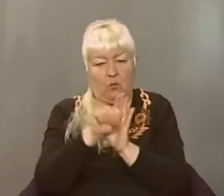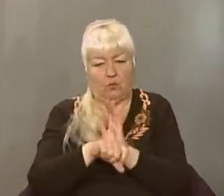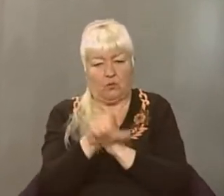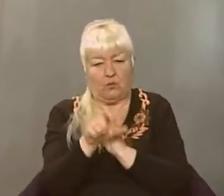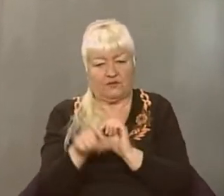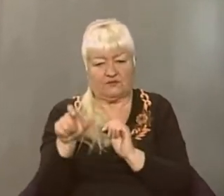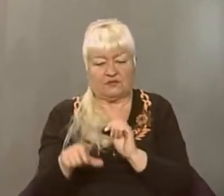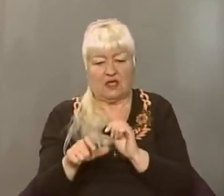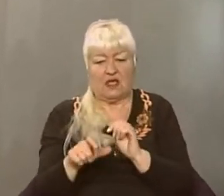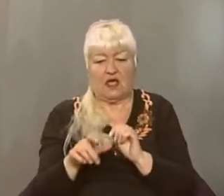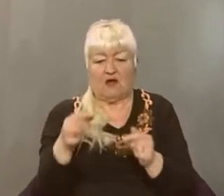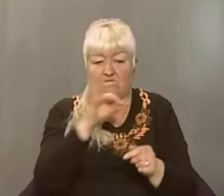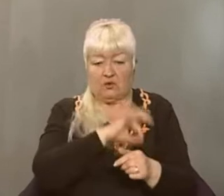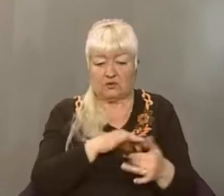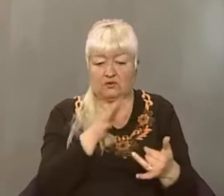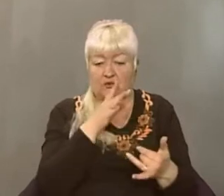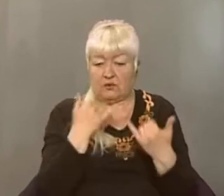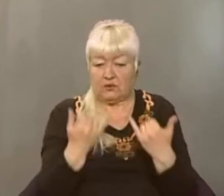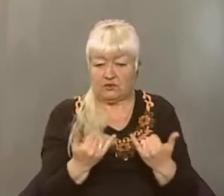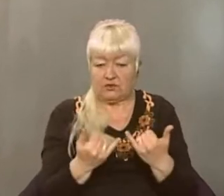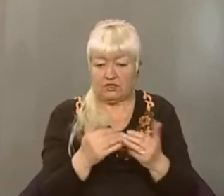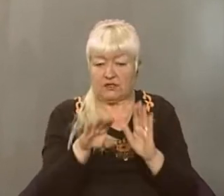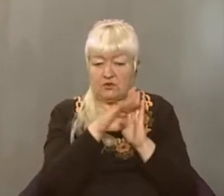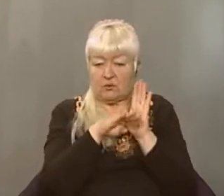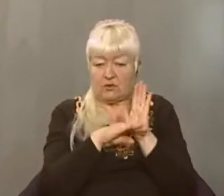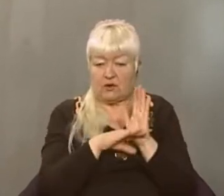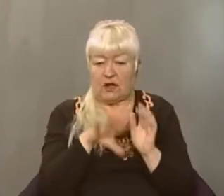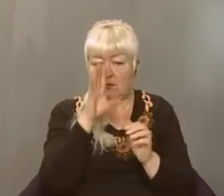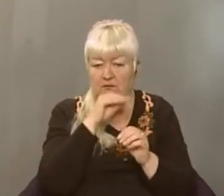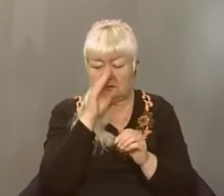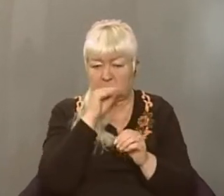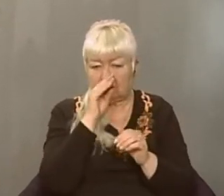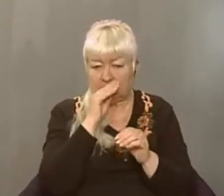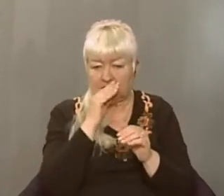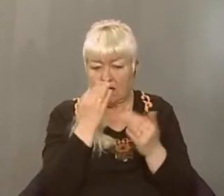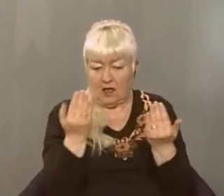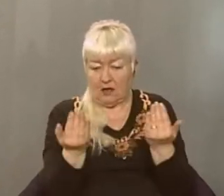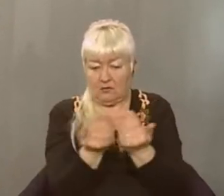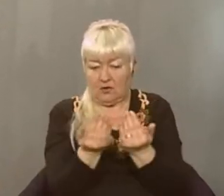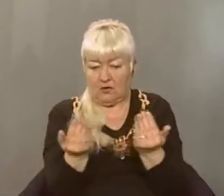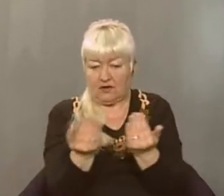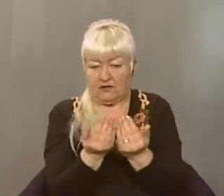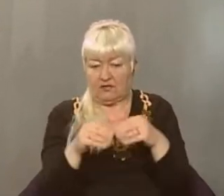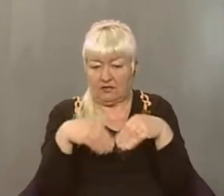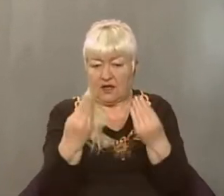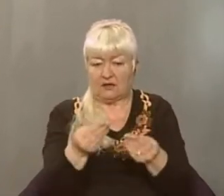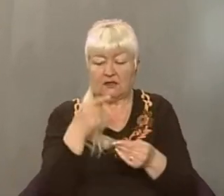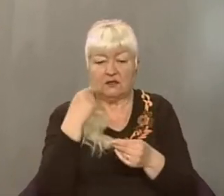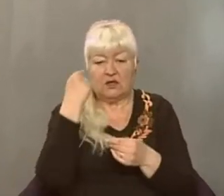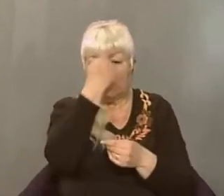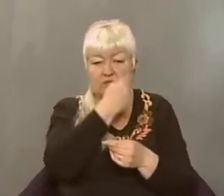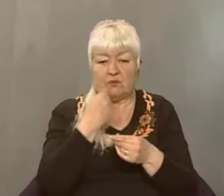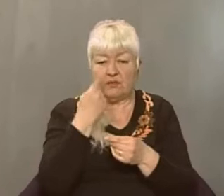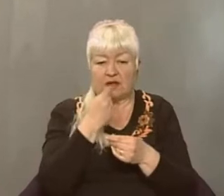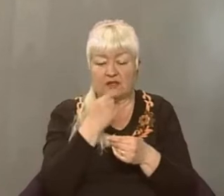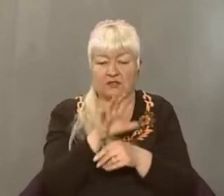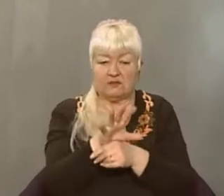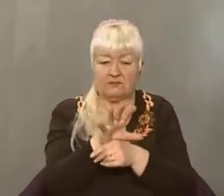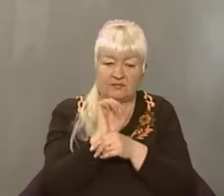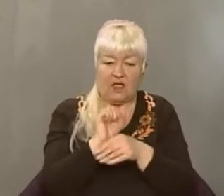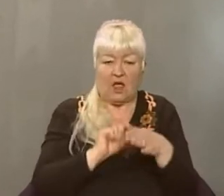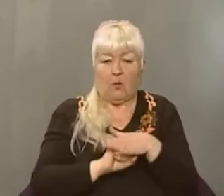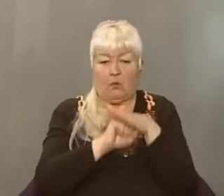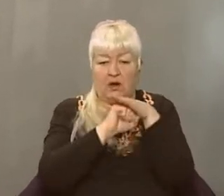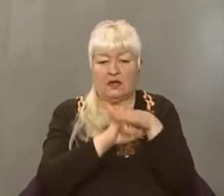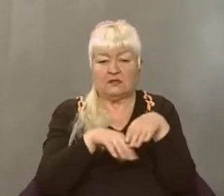використовуємо сучасну програму, яка здатна порівнювати в автоматичному режимі надані її зображення з знімками в